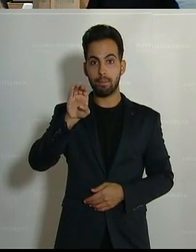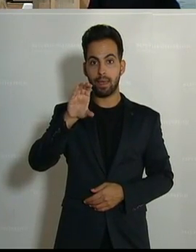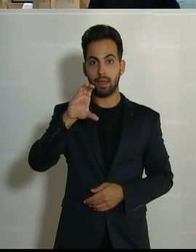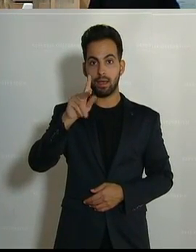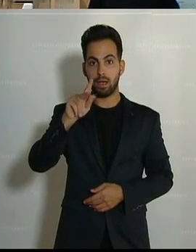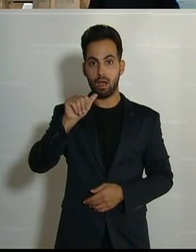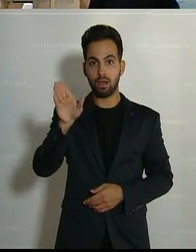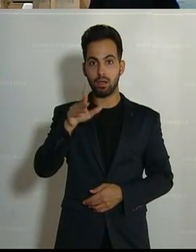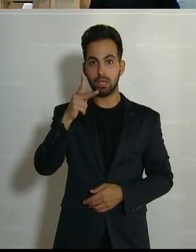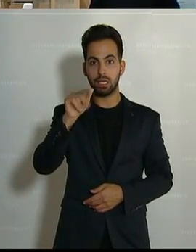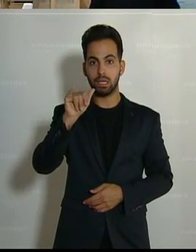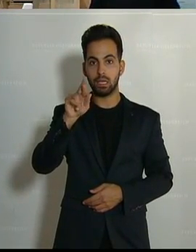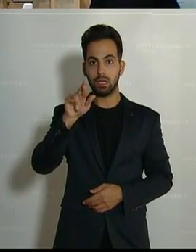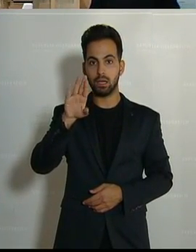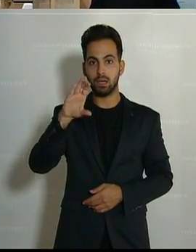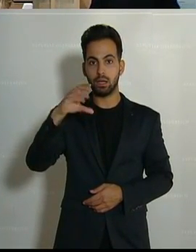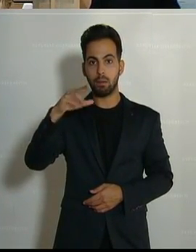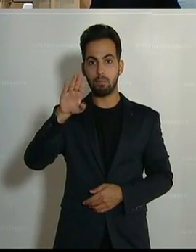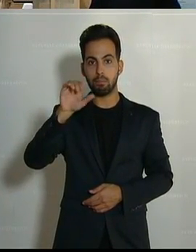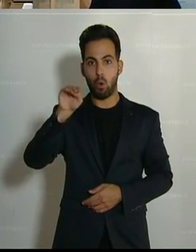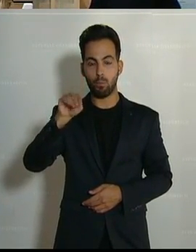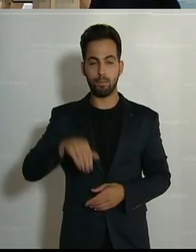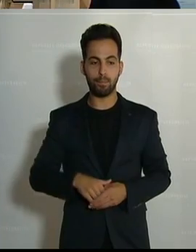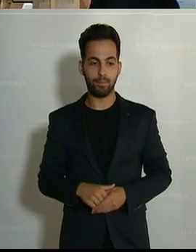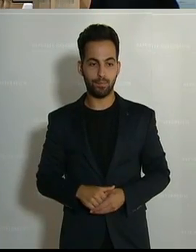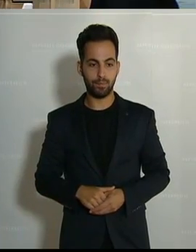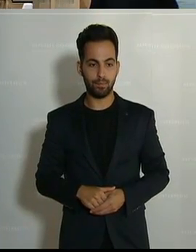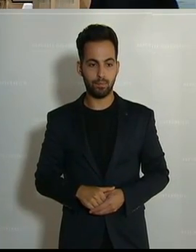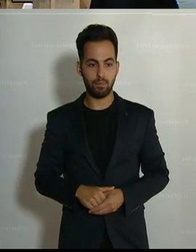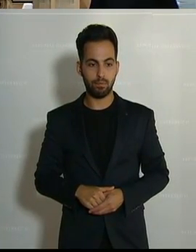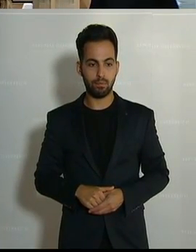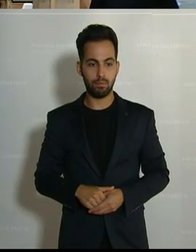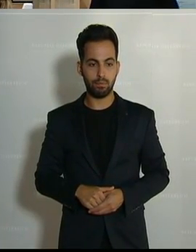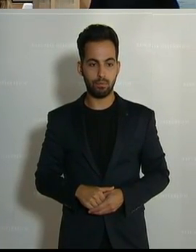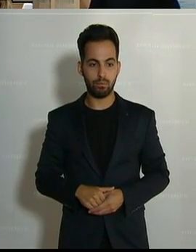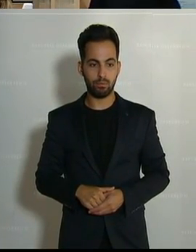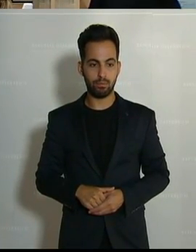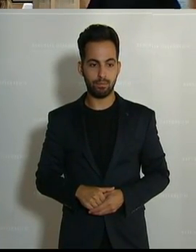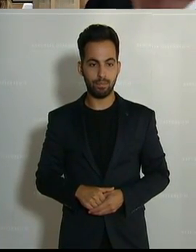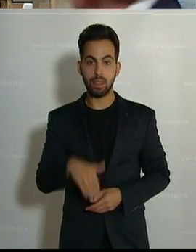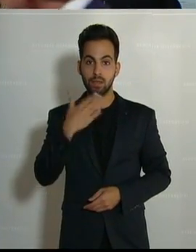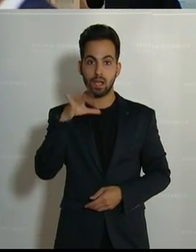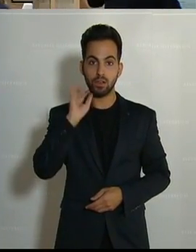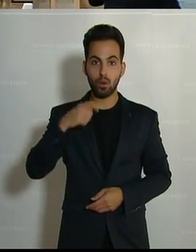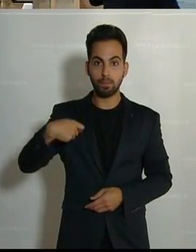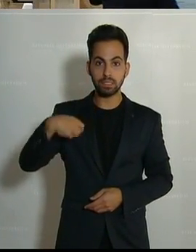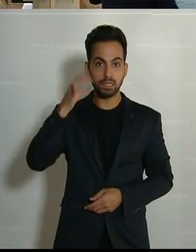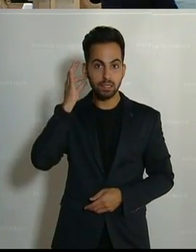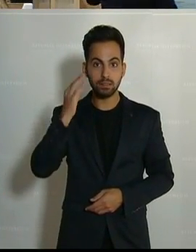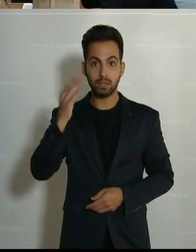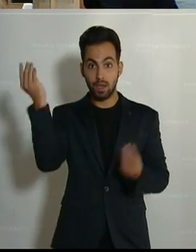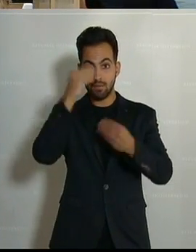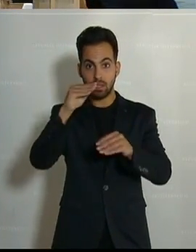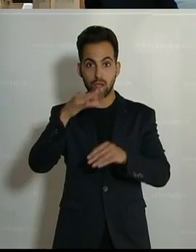Und die vorerst letzte gemeldete Rednerin zu diesem Tagesordnungspunkt ist Rebecca Kirchbaumer von der ÖVP. Präsidentin, werte Frau